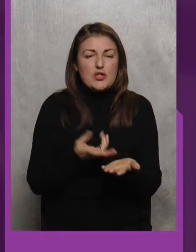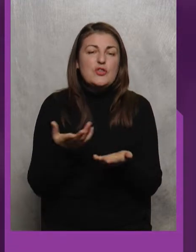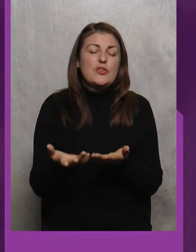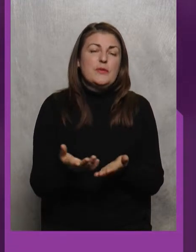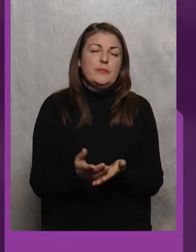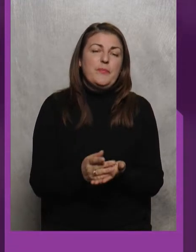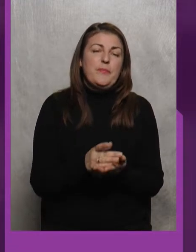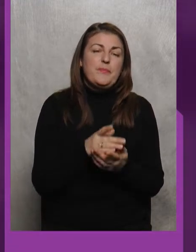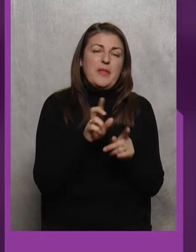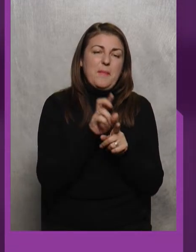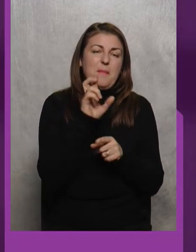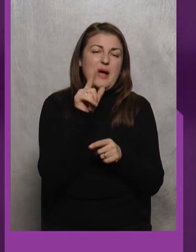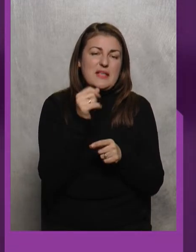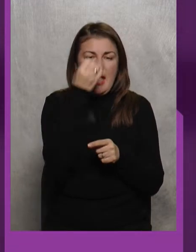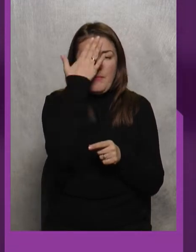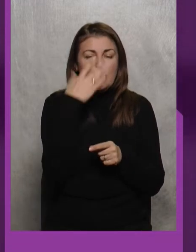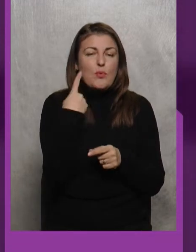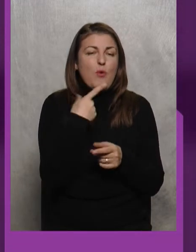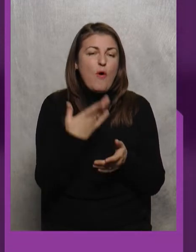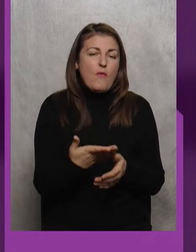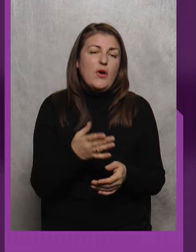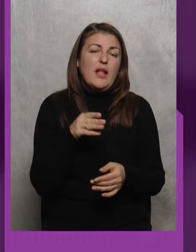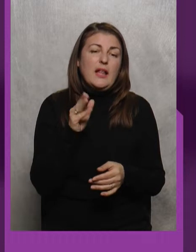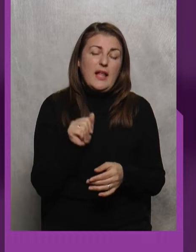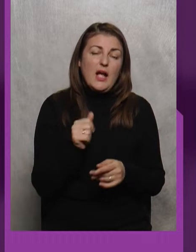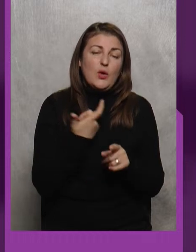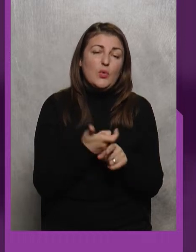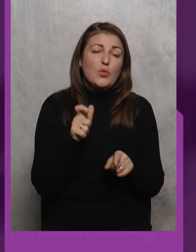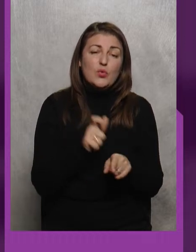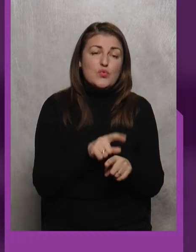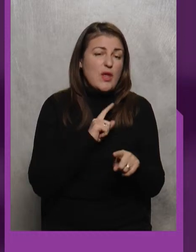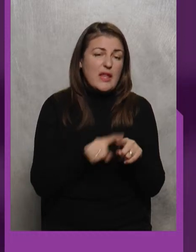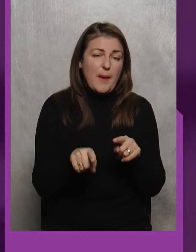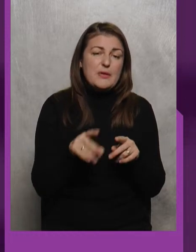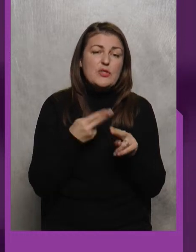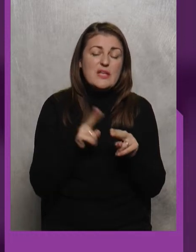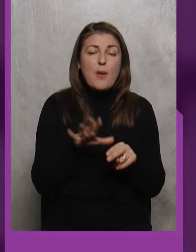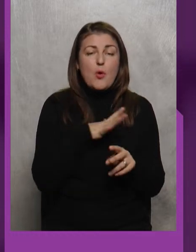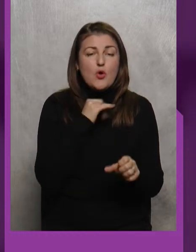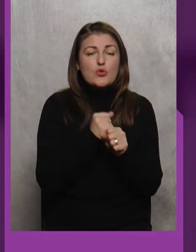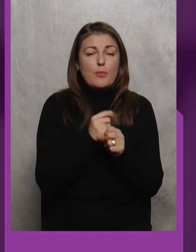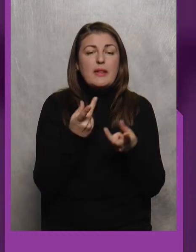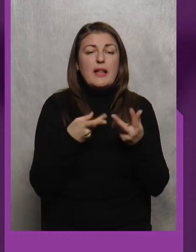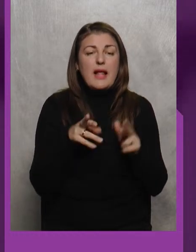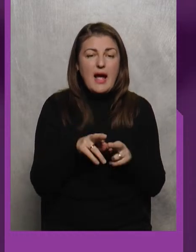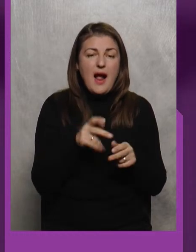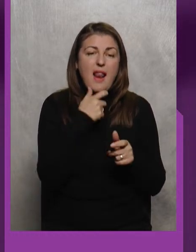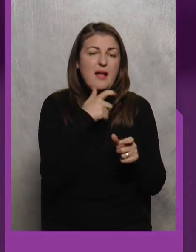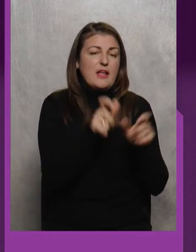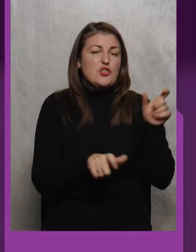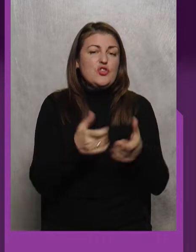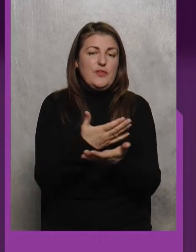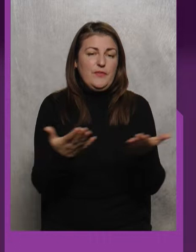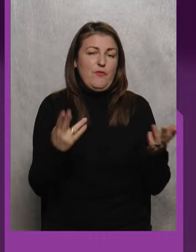ваза Японською мовою Та Дуже динамічна Це було зроблено Для Для глядачів